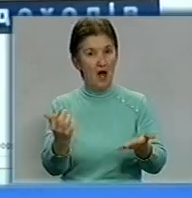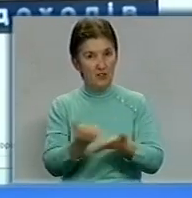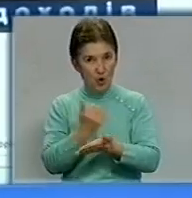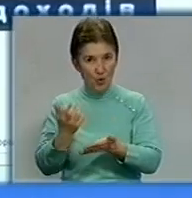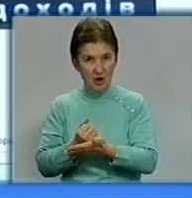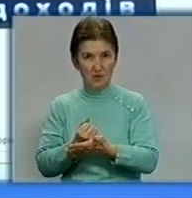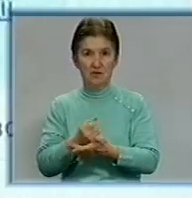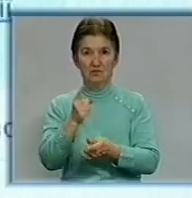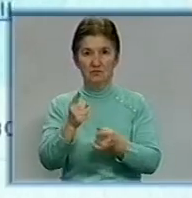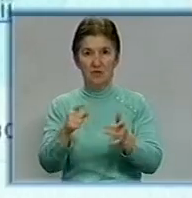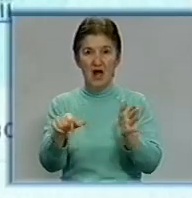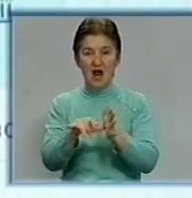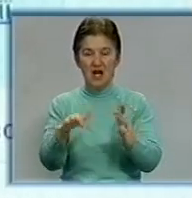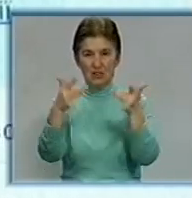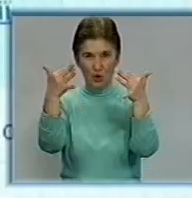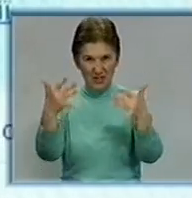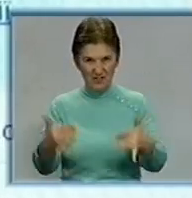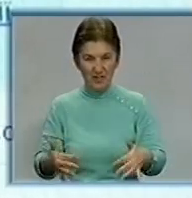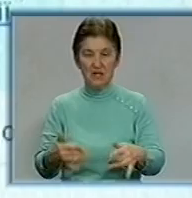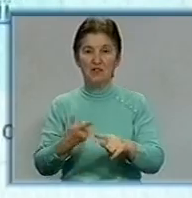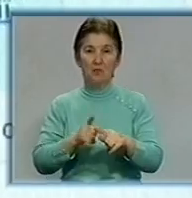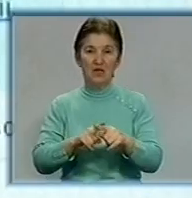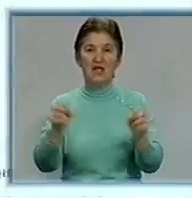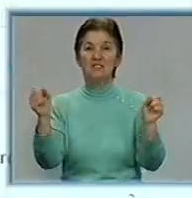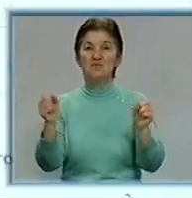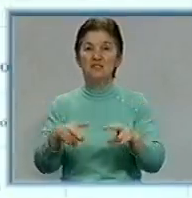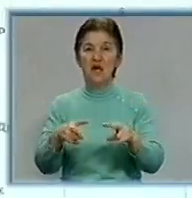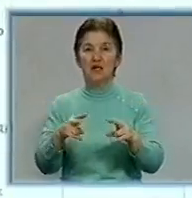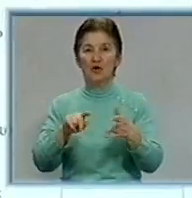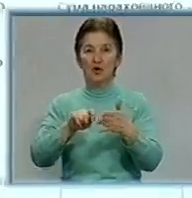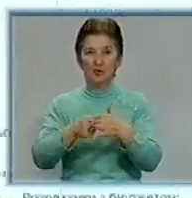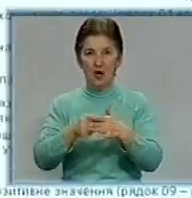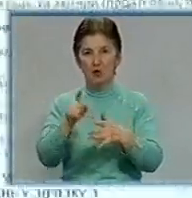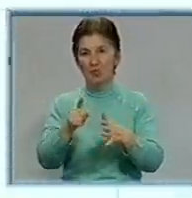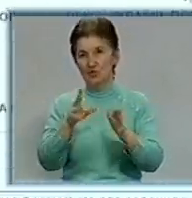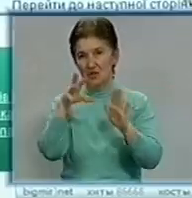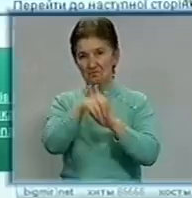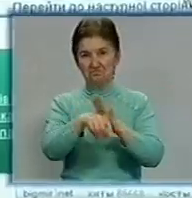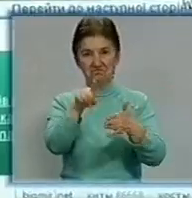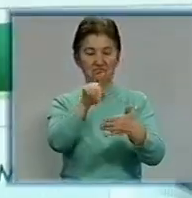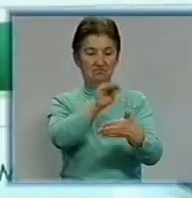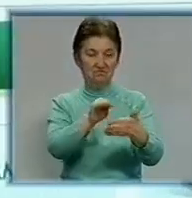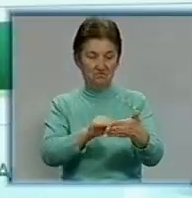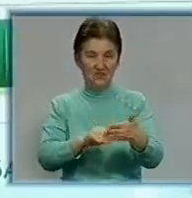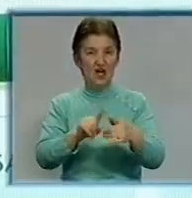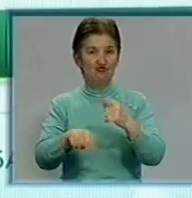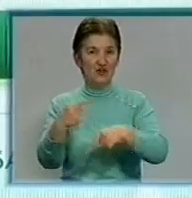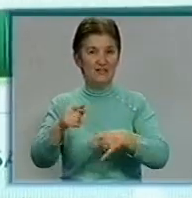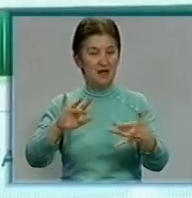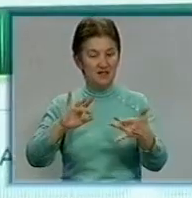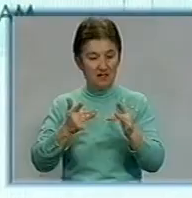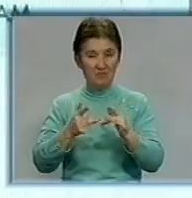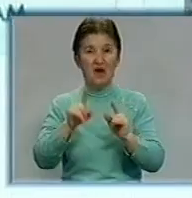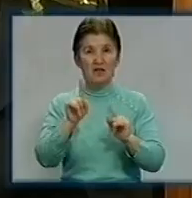запровадили електронну звітність. При наявності спеціального електронного ключа орендодавець може заповнити декларацію через інтернет, не